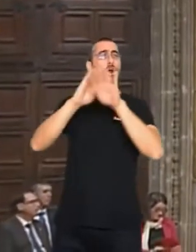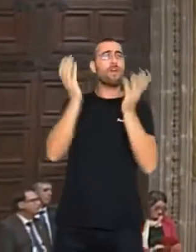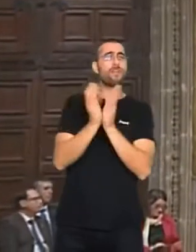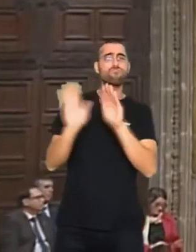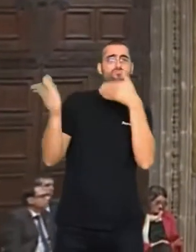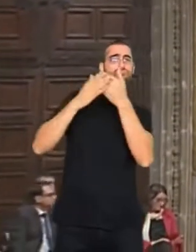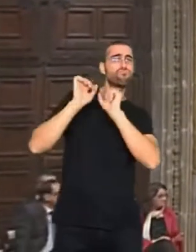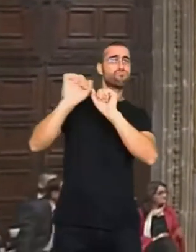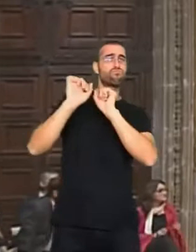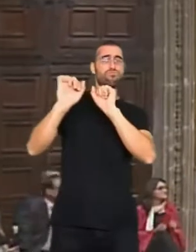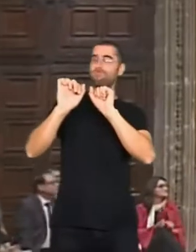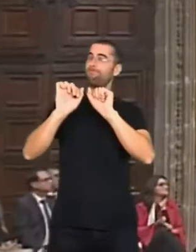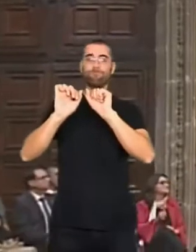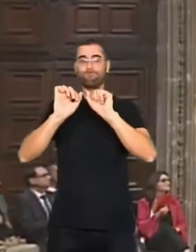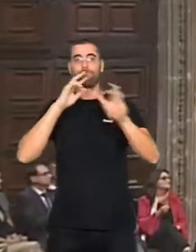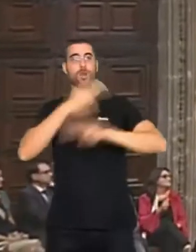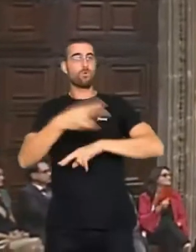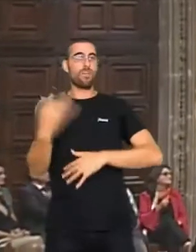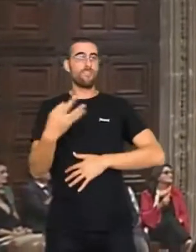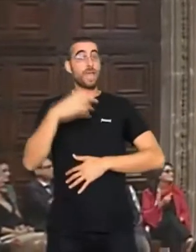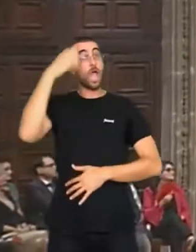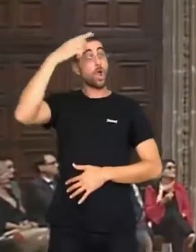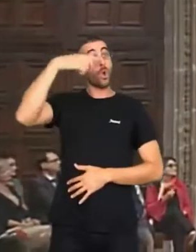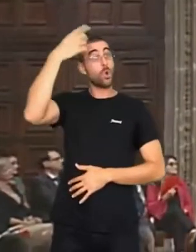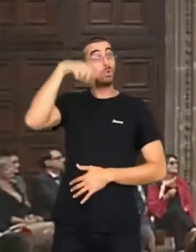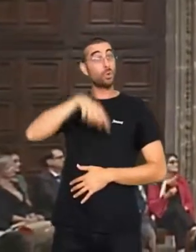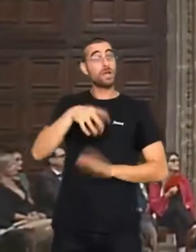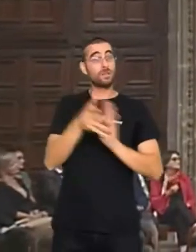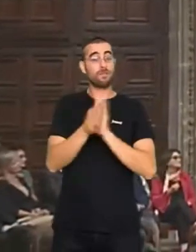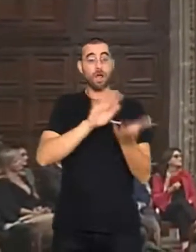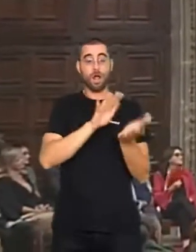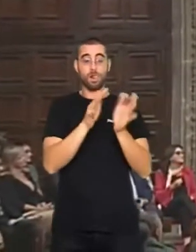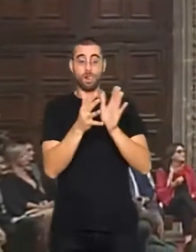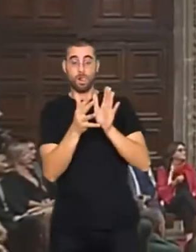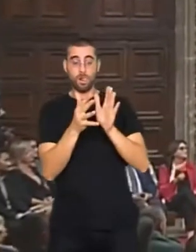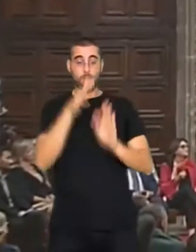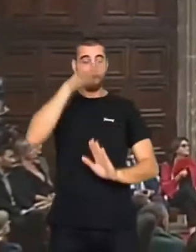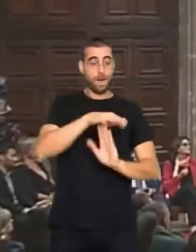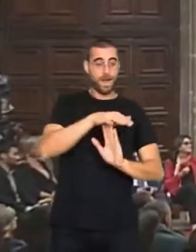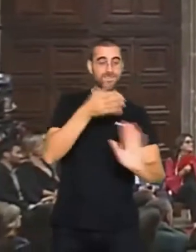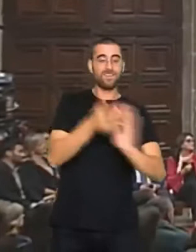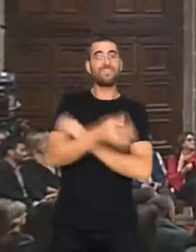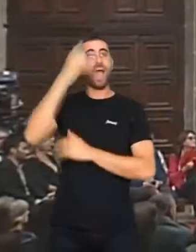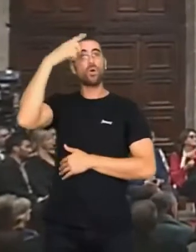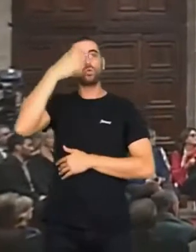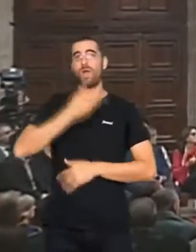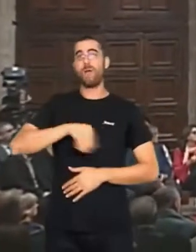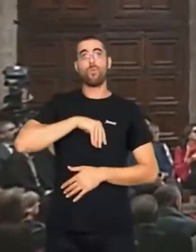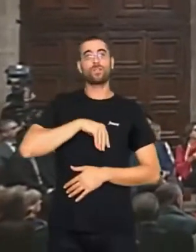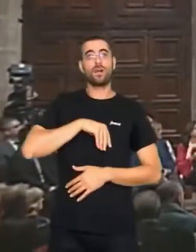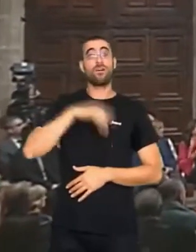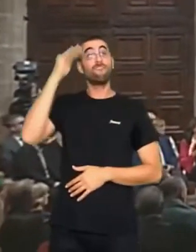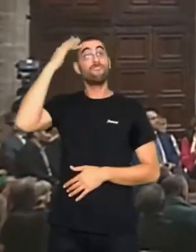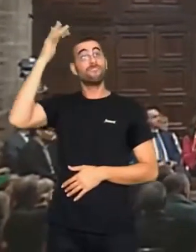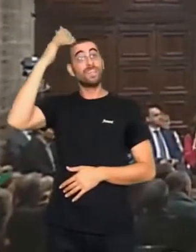portes. Una cultura que deixa de transformar-se és una cultura morta, com ha dit el